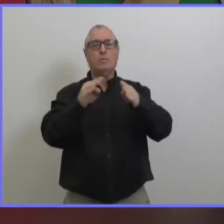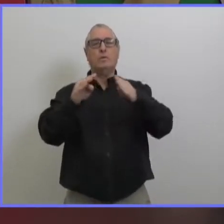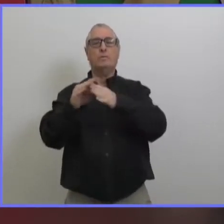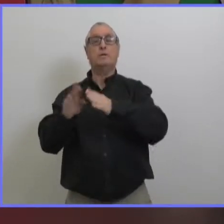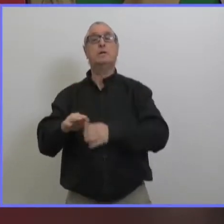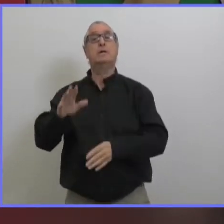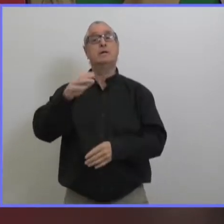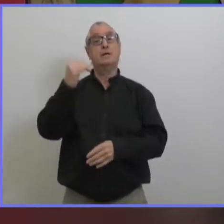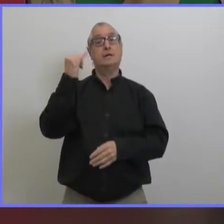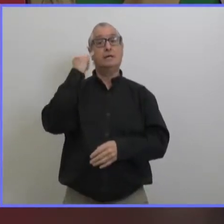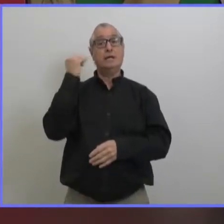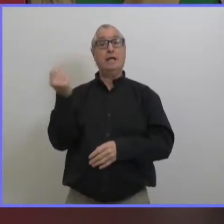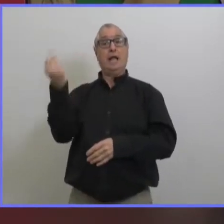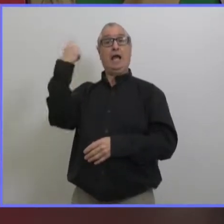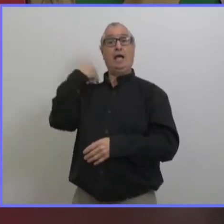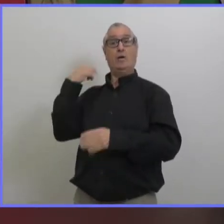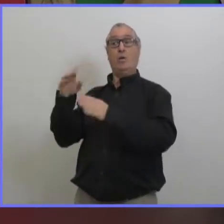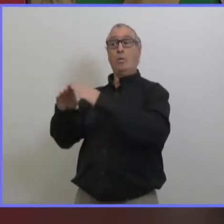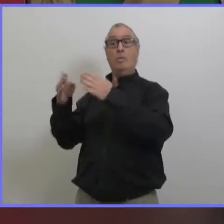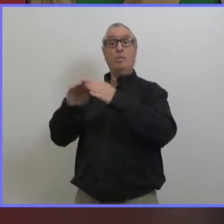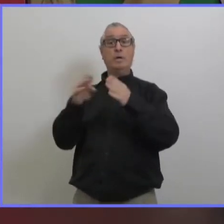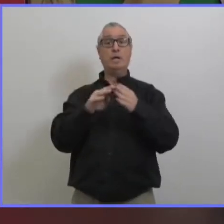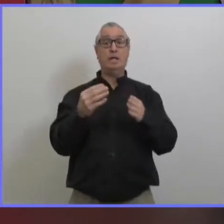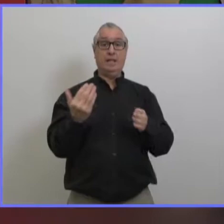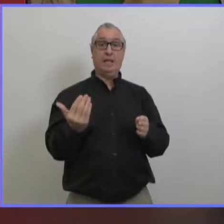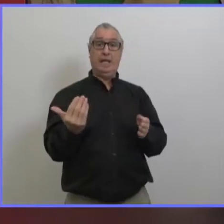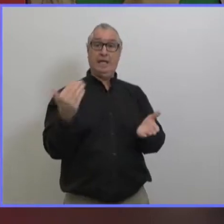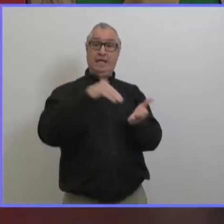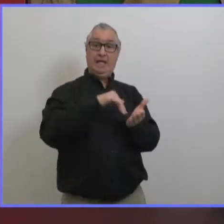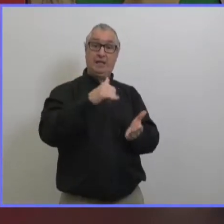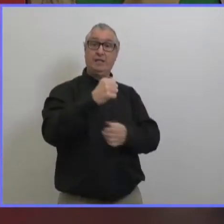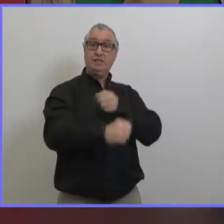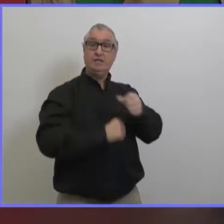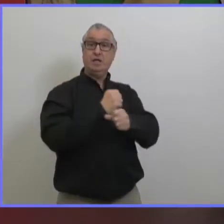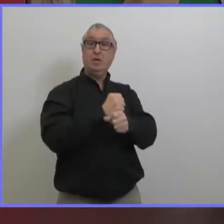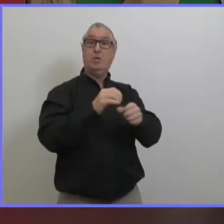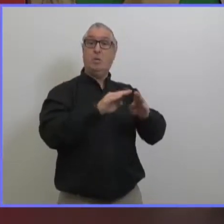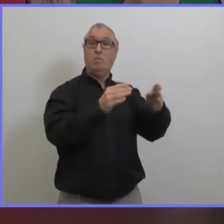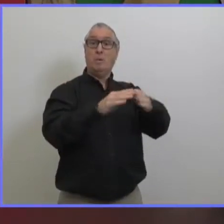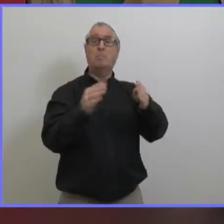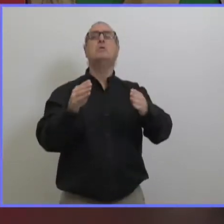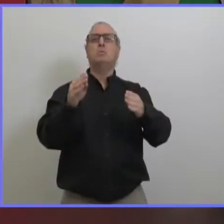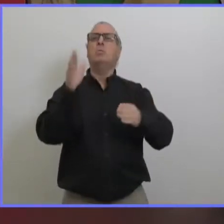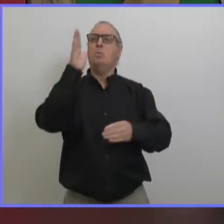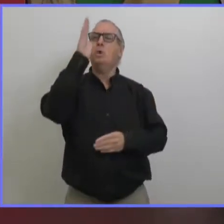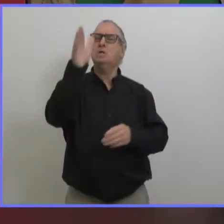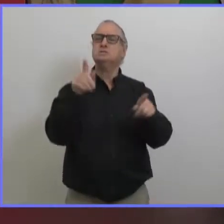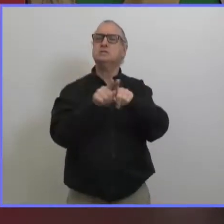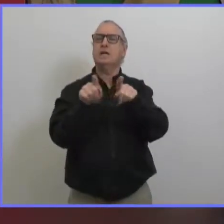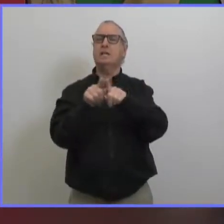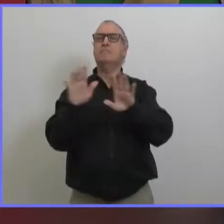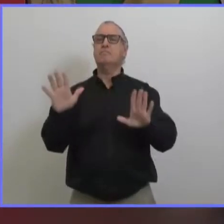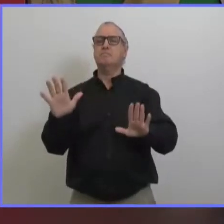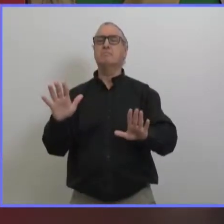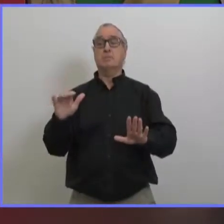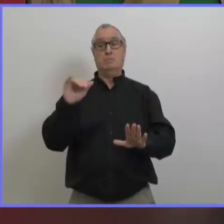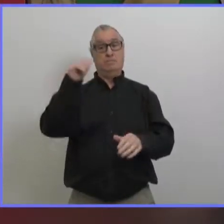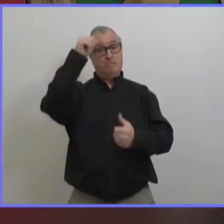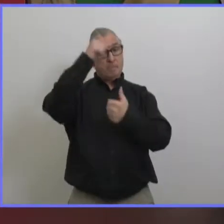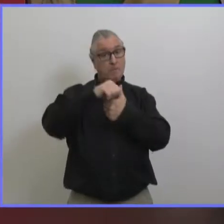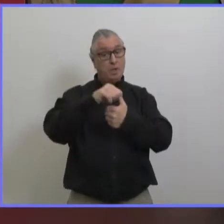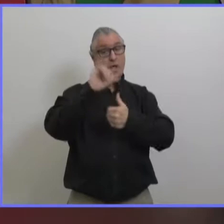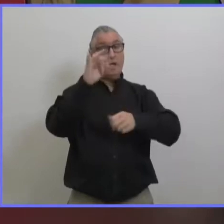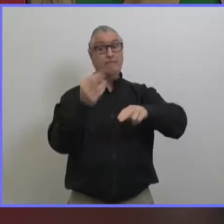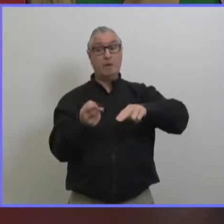adopté au mois d'octobre et bien il ya aucune raison de penser qu'on ne va pas obtenir le même résultat qu'on a eu en décembre ce qui veut dire qu'on sera obligé de faire un